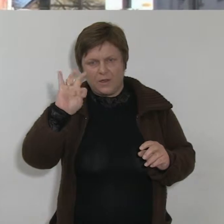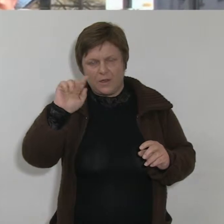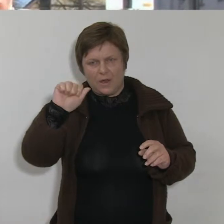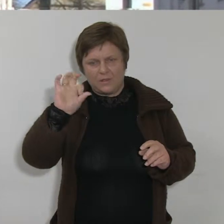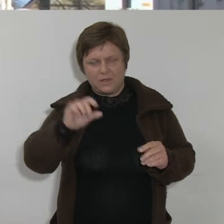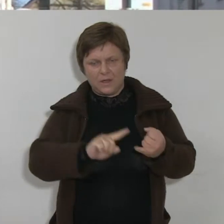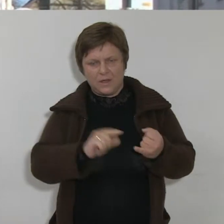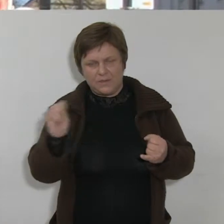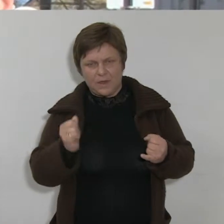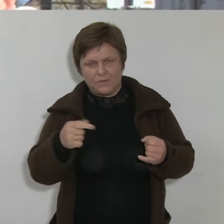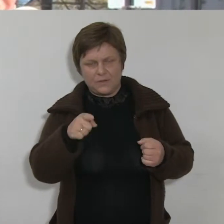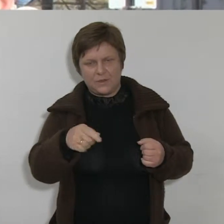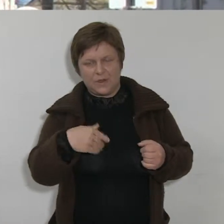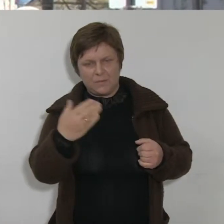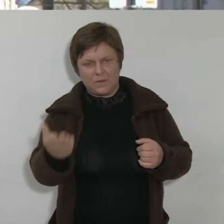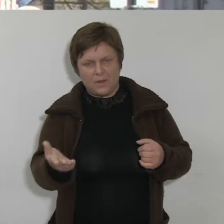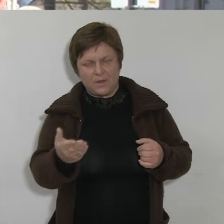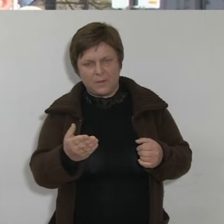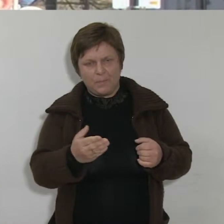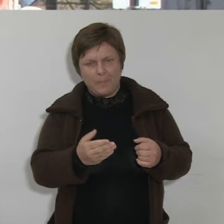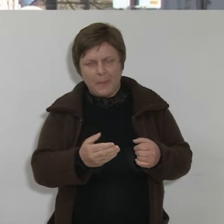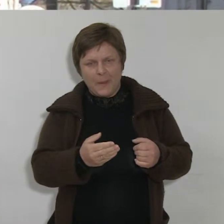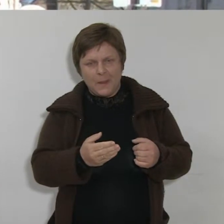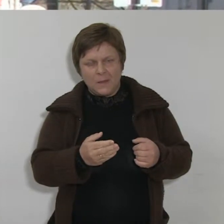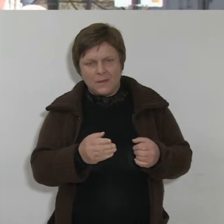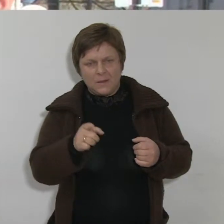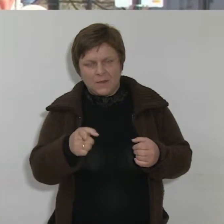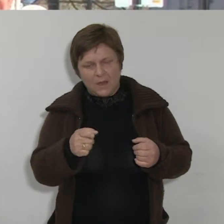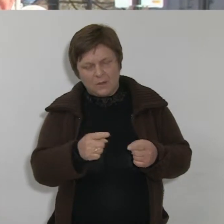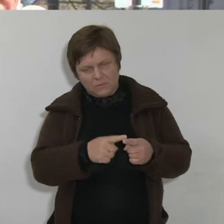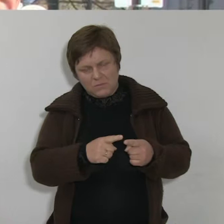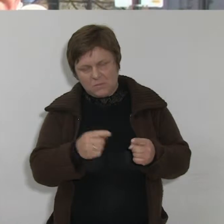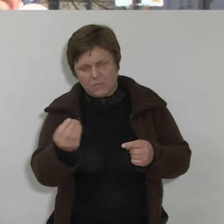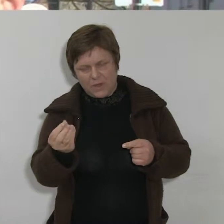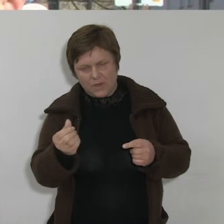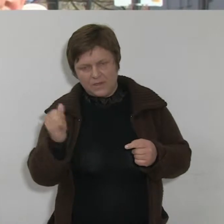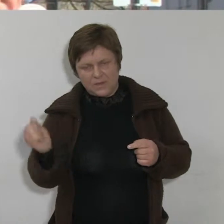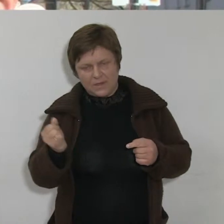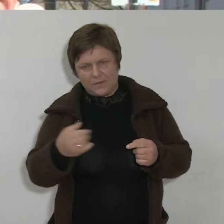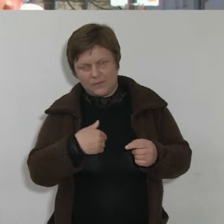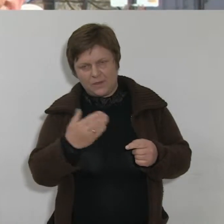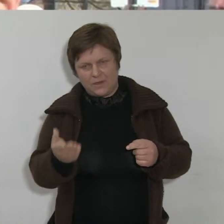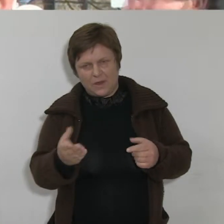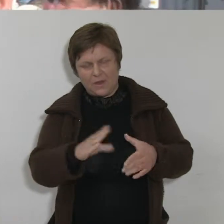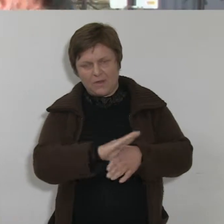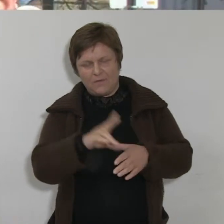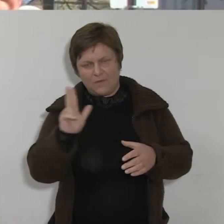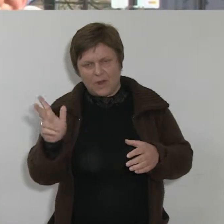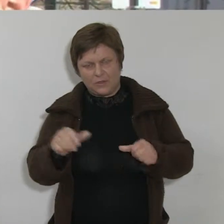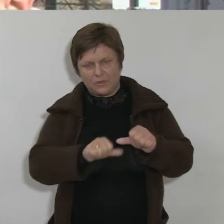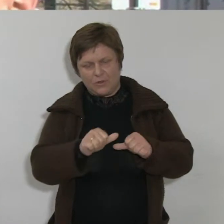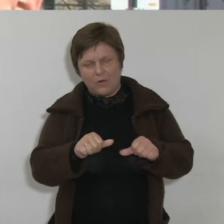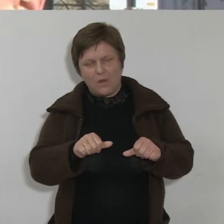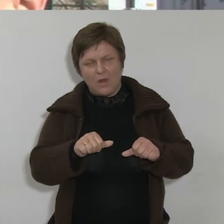rozliczają. Jako meryt to też mnie i te parę złotych zawsze przekazuję w każdy rok, już kilka lat.